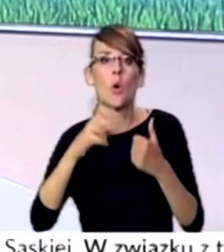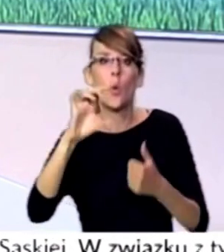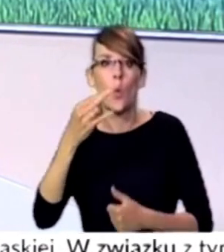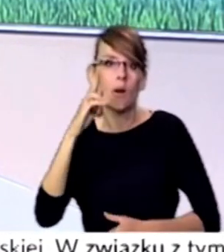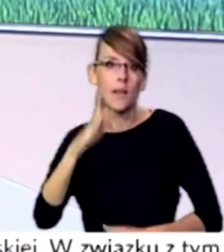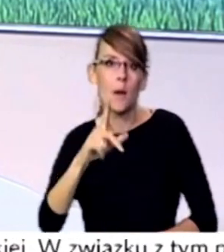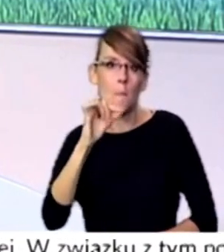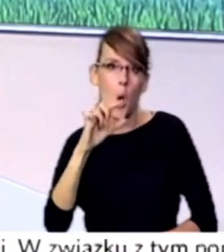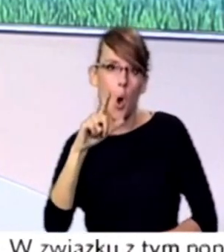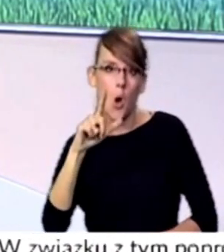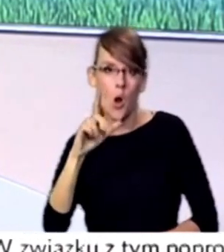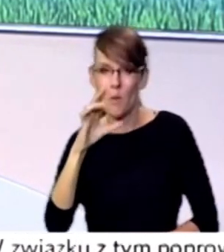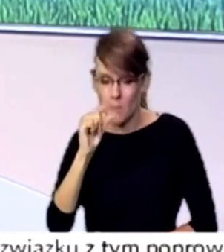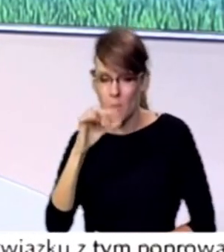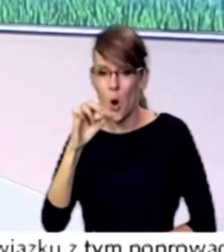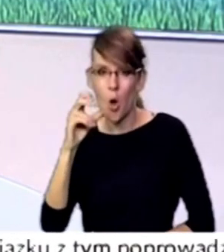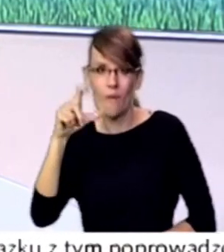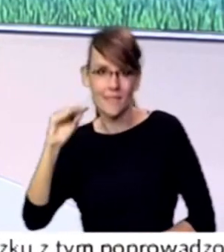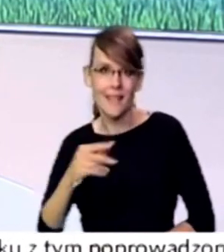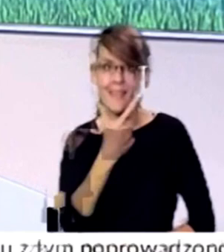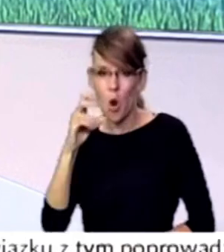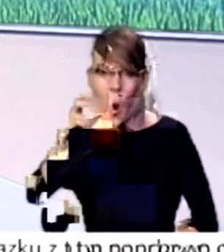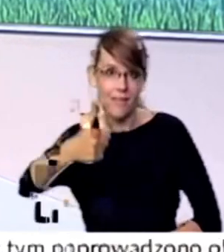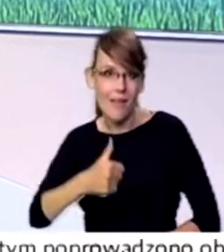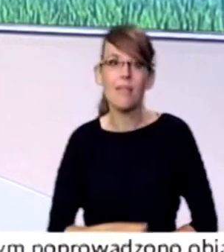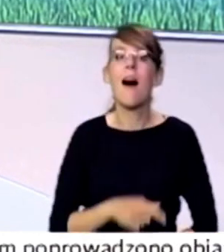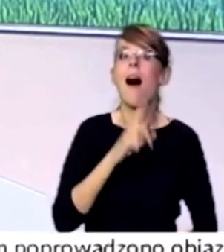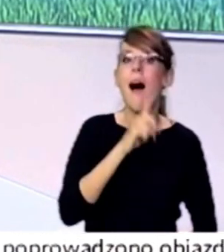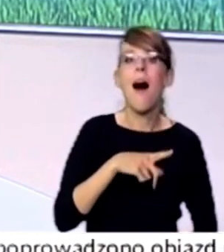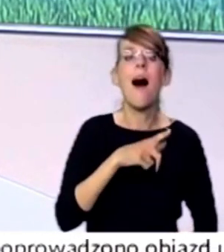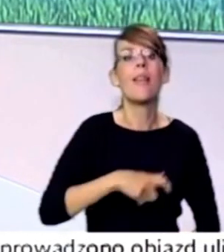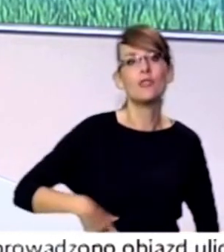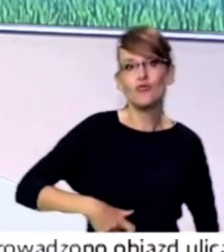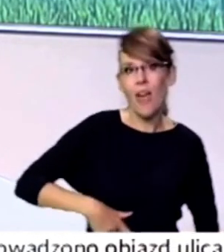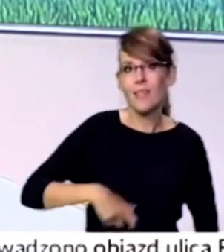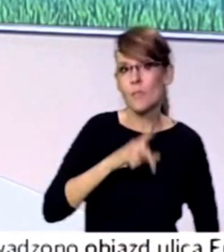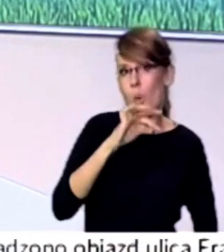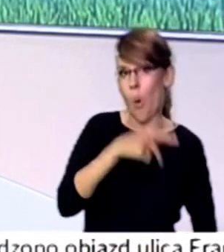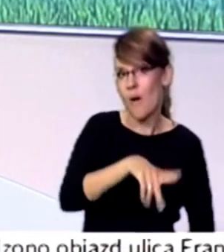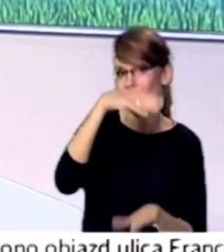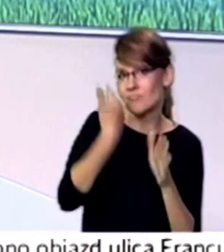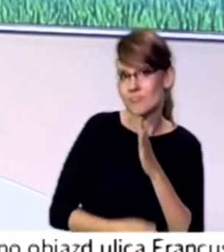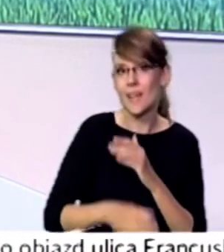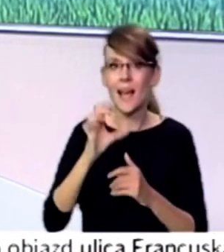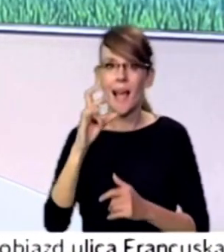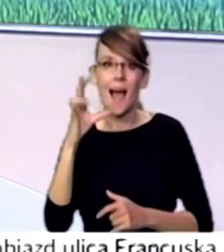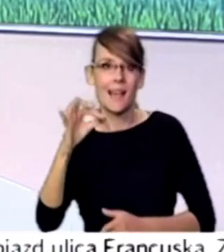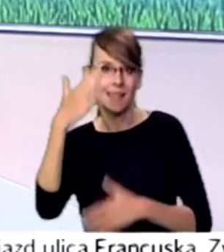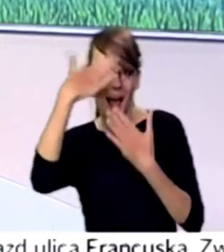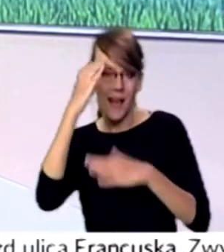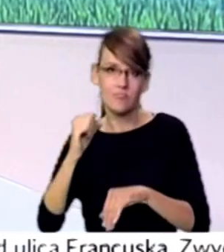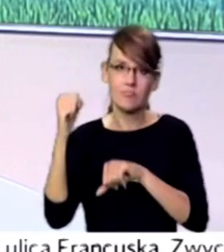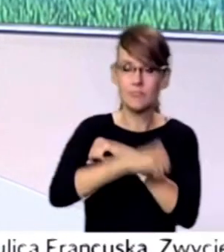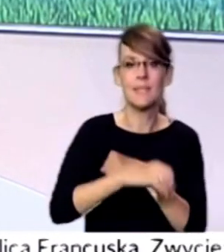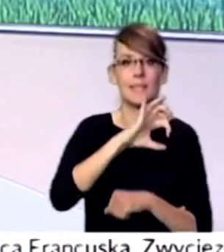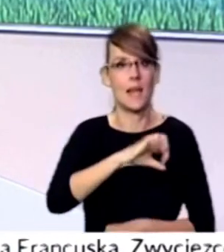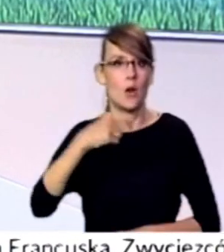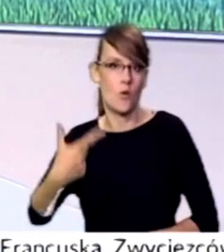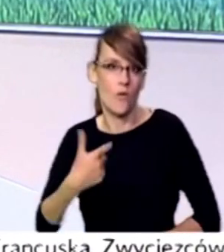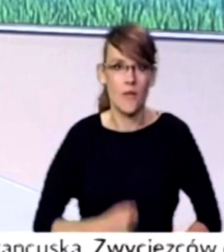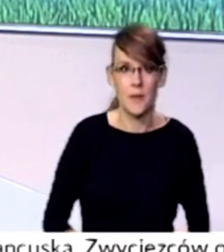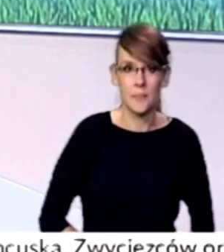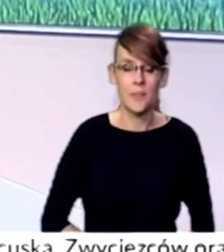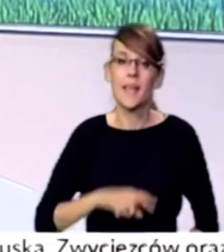Polkowice 2-1. Przegrała natomiast Pogąsiedlce u siebie z GKS-em Katowice 0-2. My